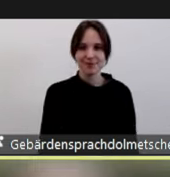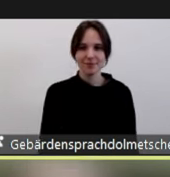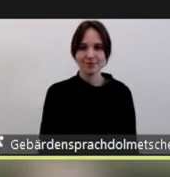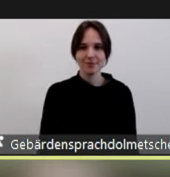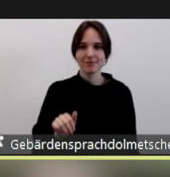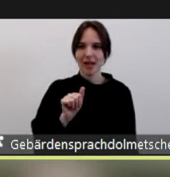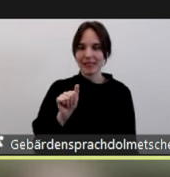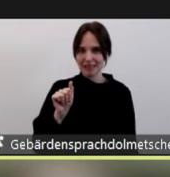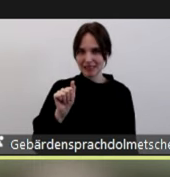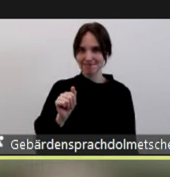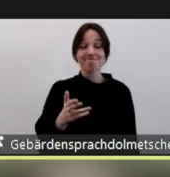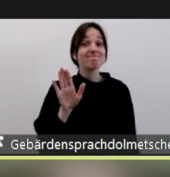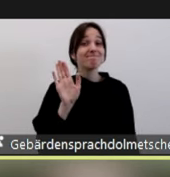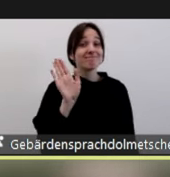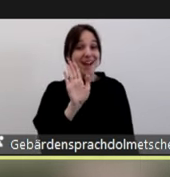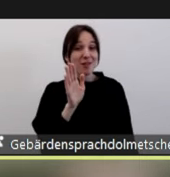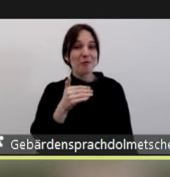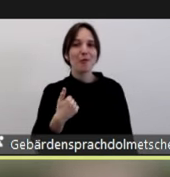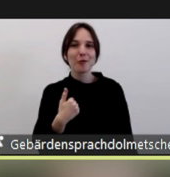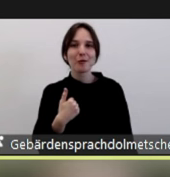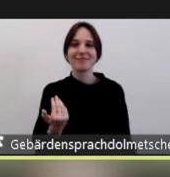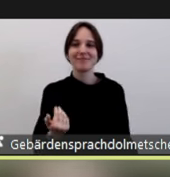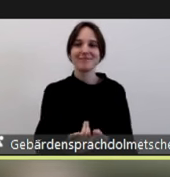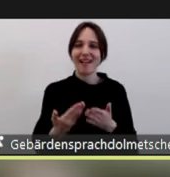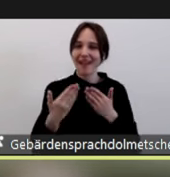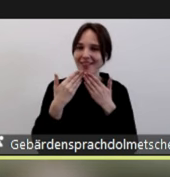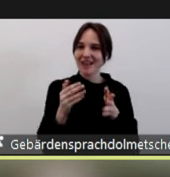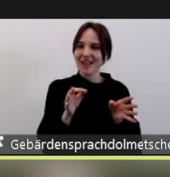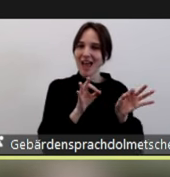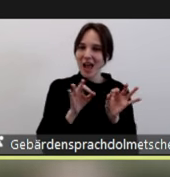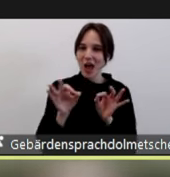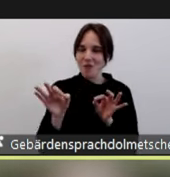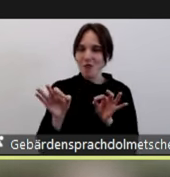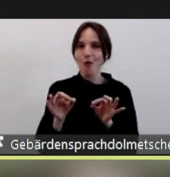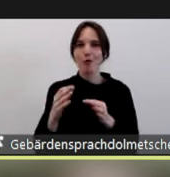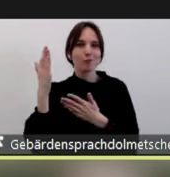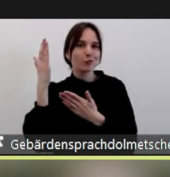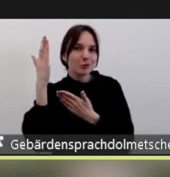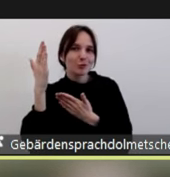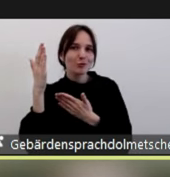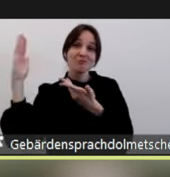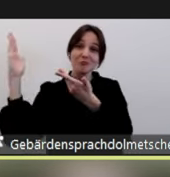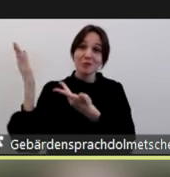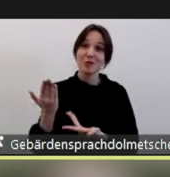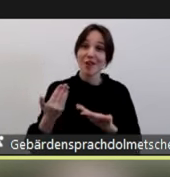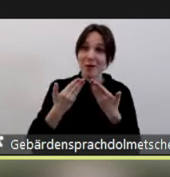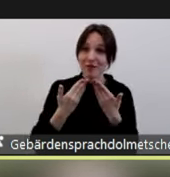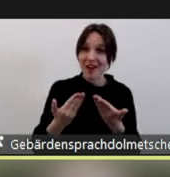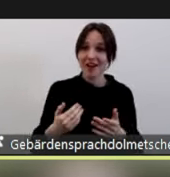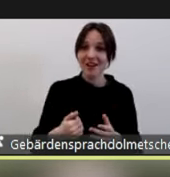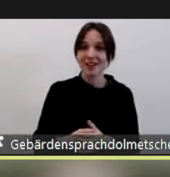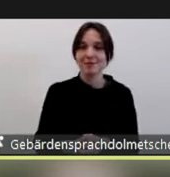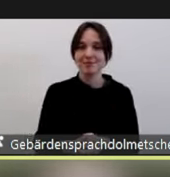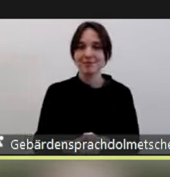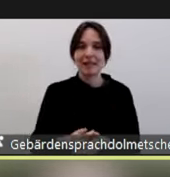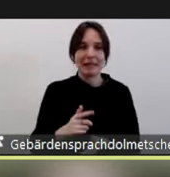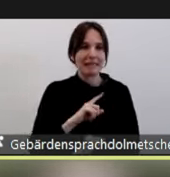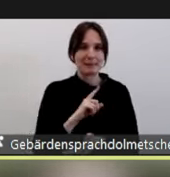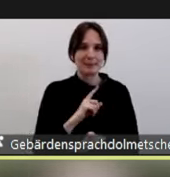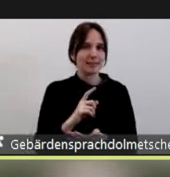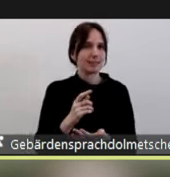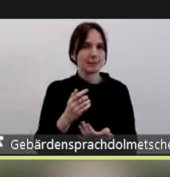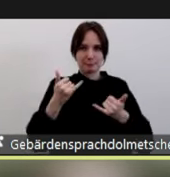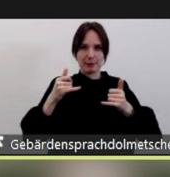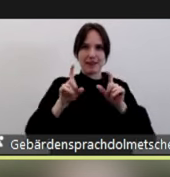Ja, auch von mir, hallo. Vielen Dank für die Einführung, Begrüßung, Vorstellung. Ich springe einfach mal direkt rein.